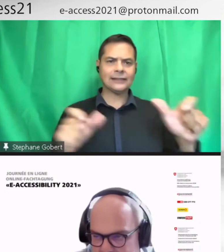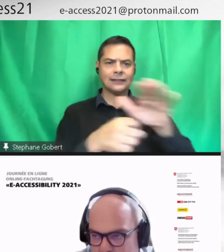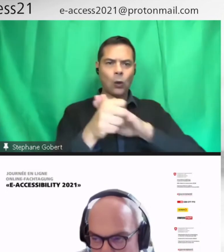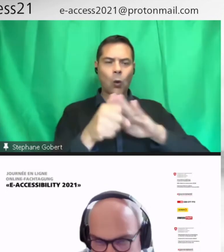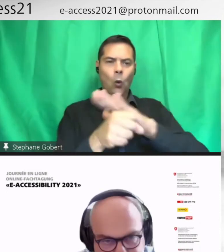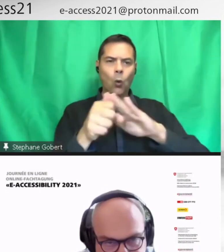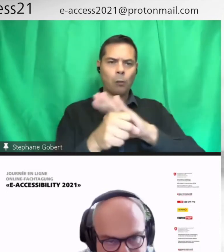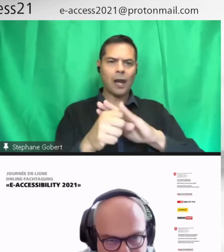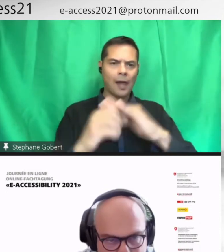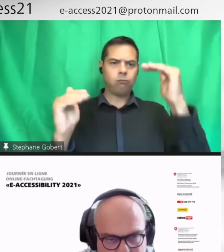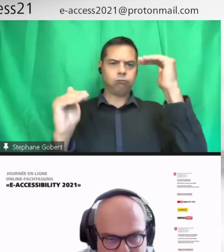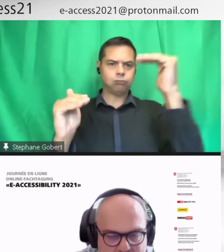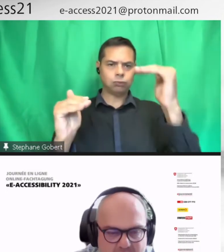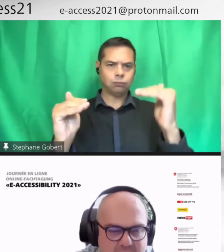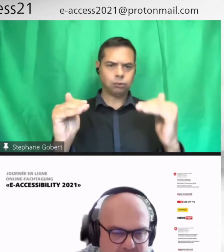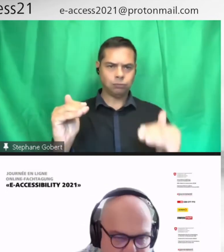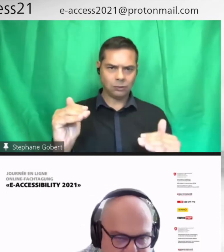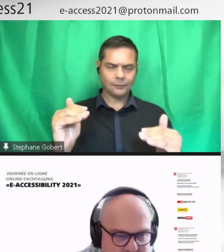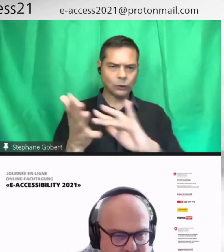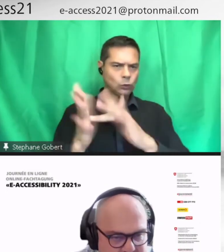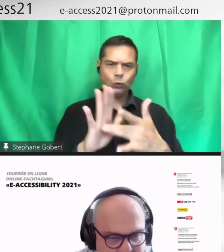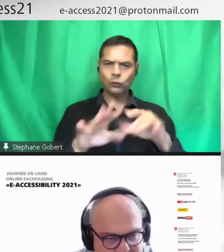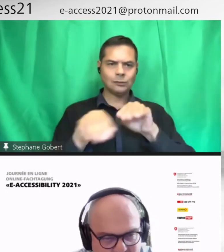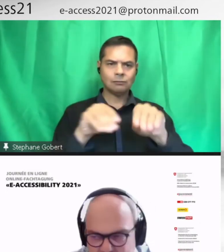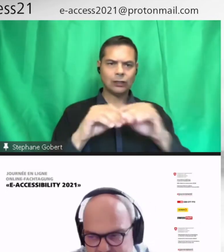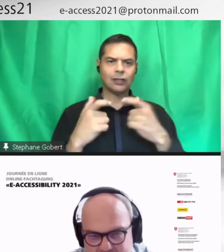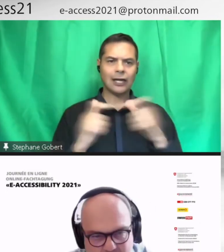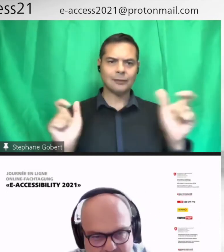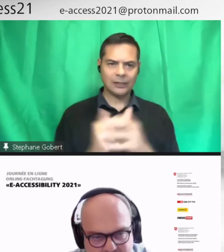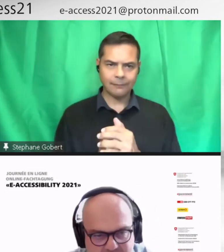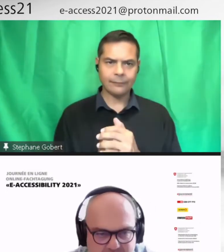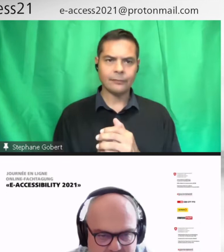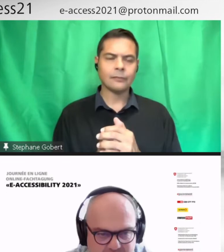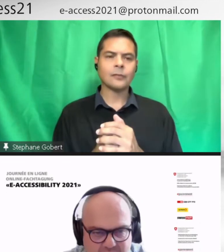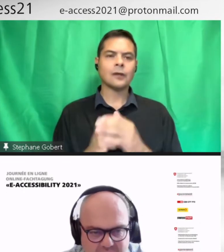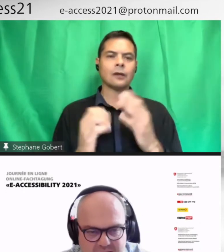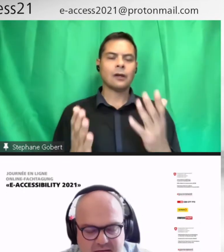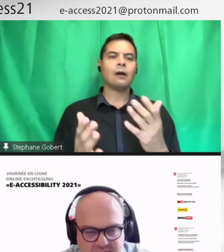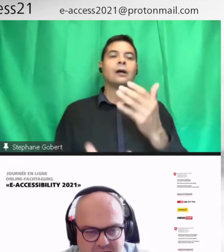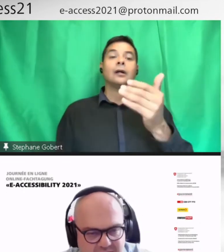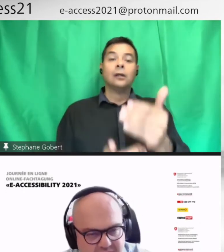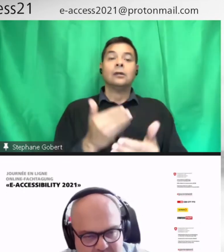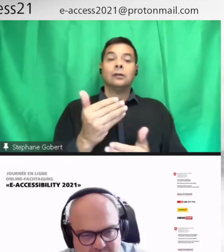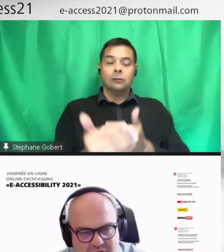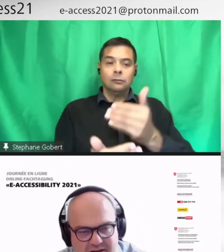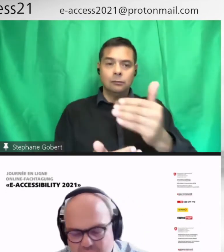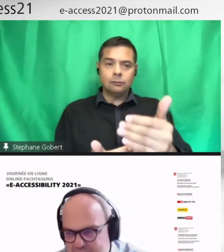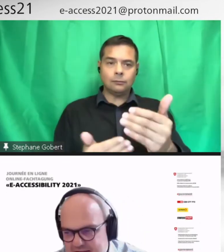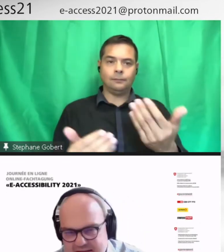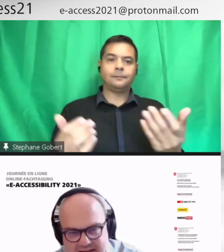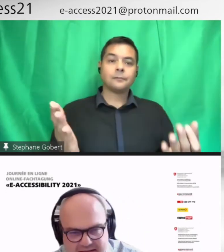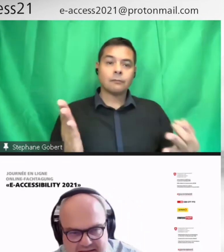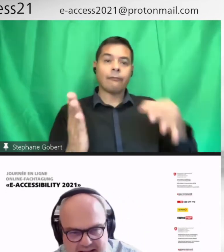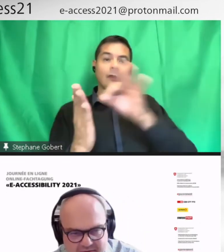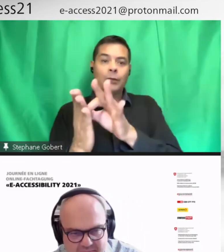'écran. Et puis après, peut-être qu des nouvelles applications qui vont se développer avec le travail dans le cloud, Internet,